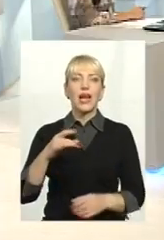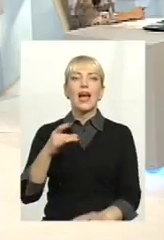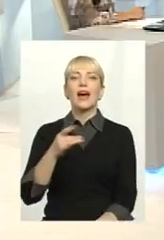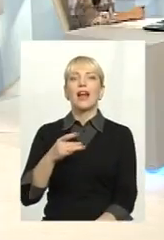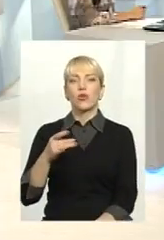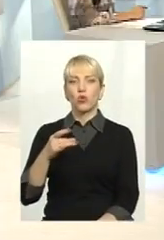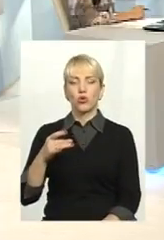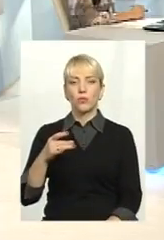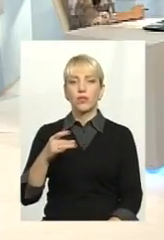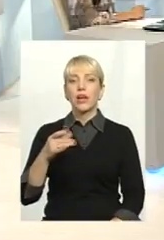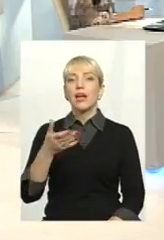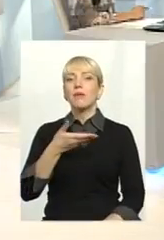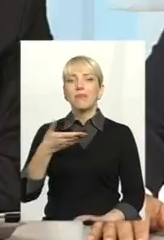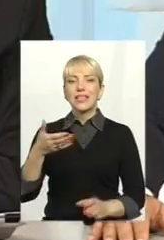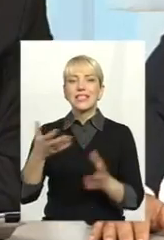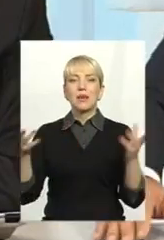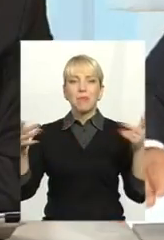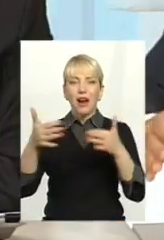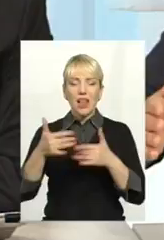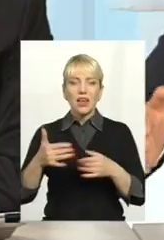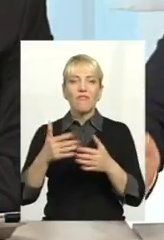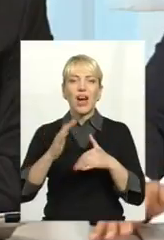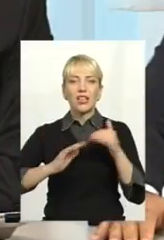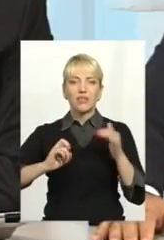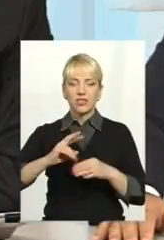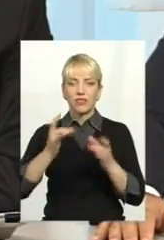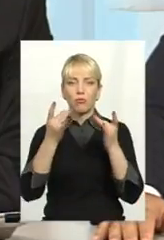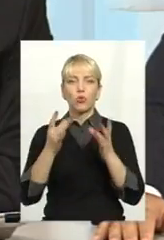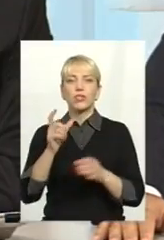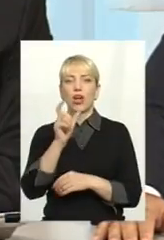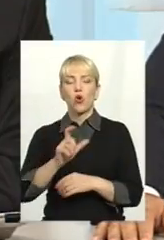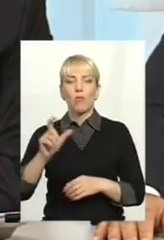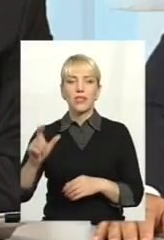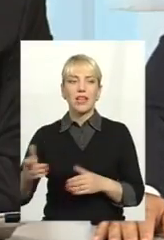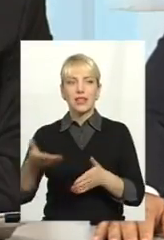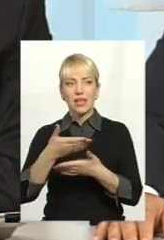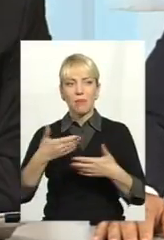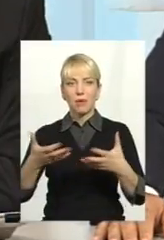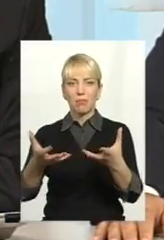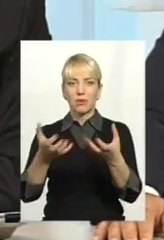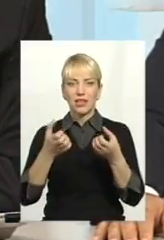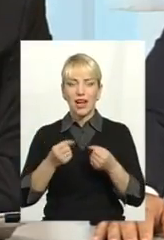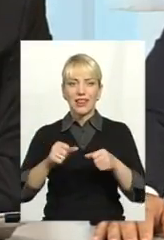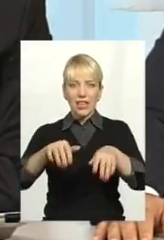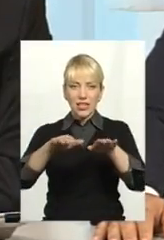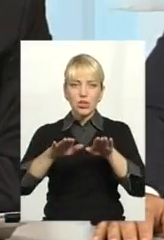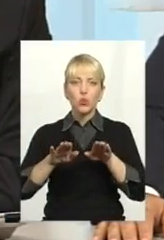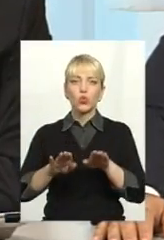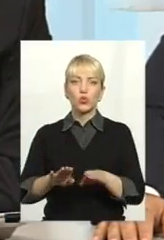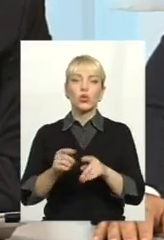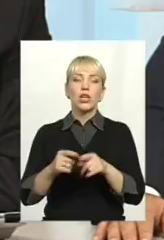представників. Ми зібрали фахівців, ми зібрали простих громадян. І ми прийняли резолюцію бачення,